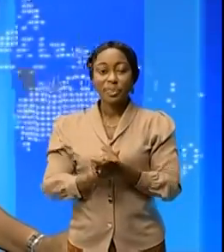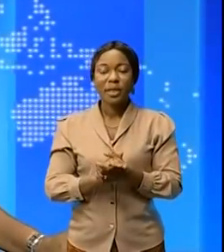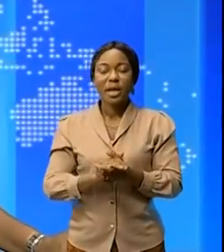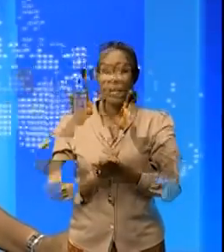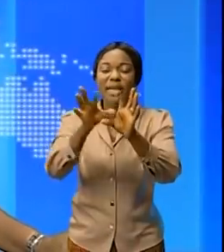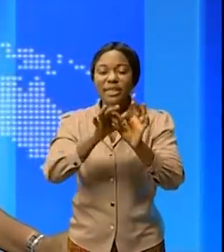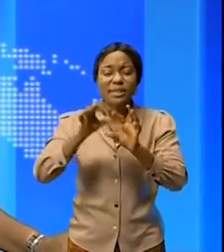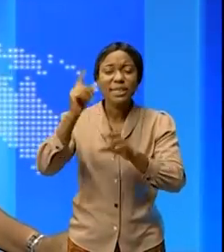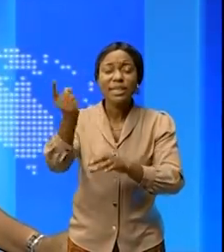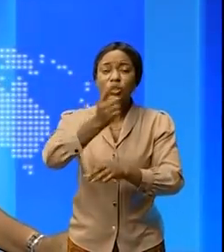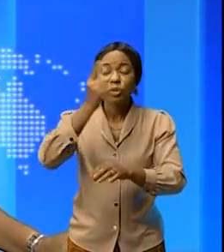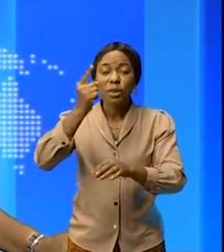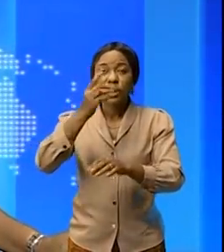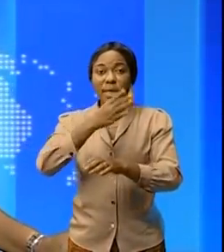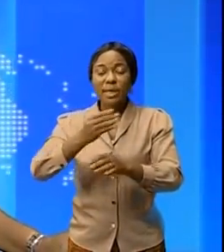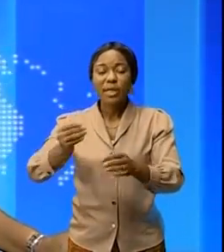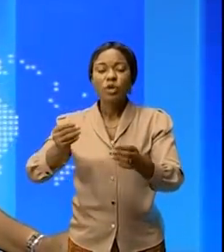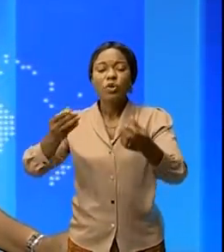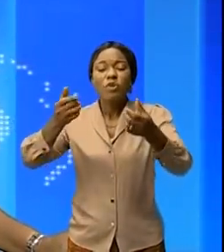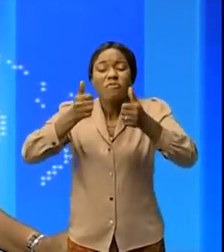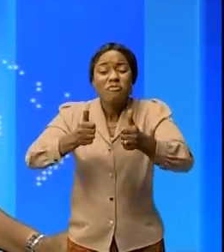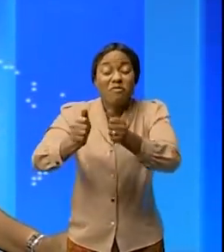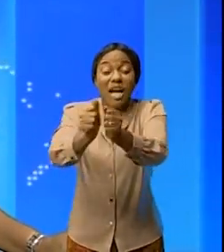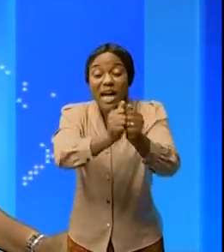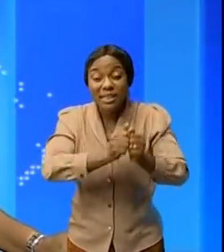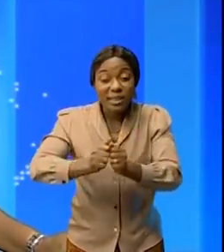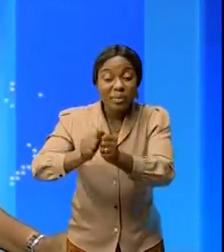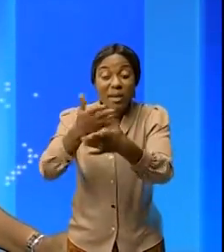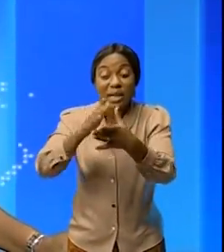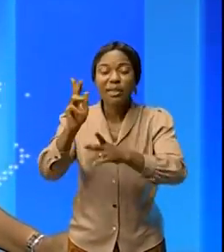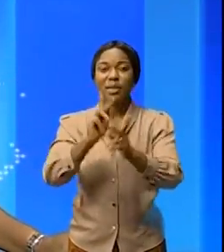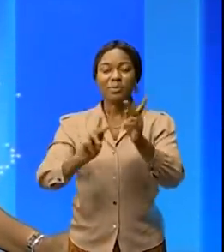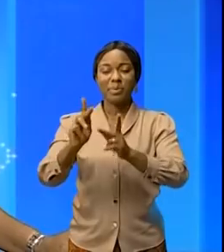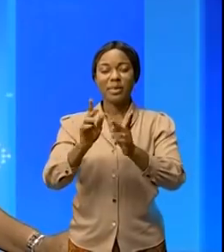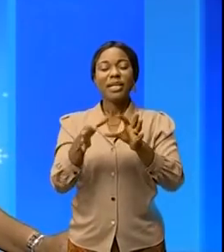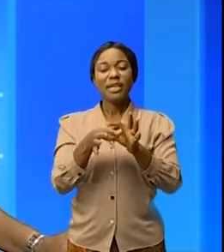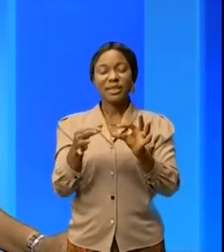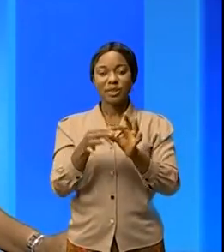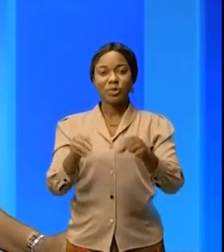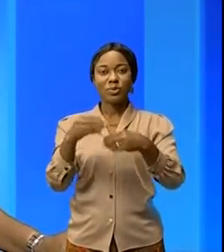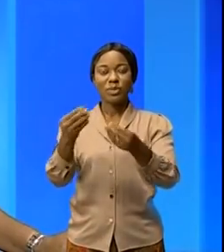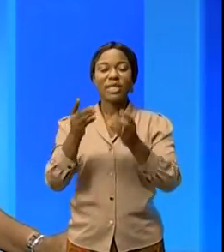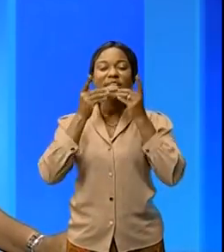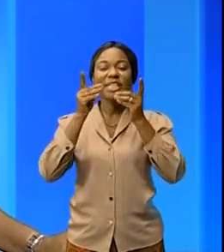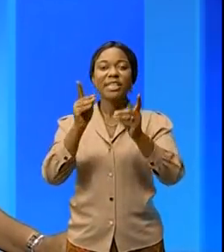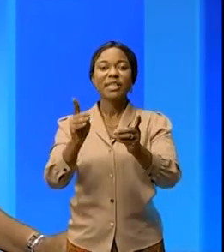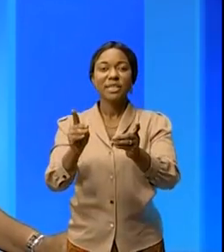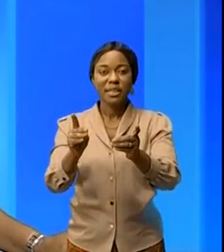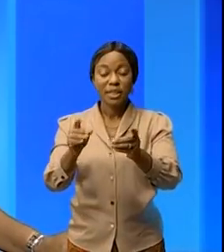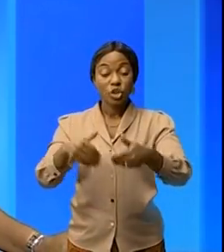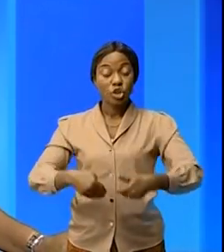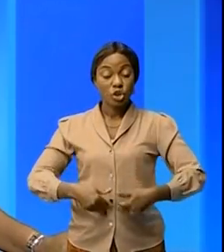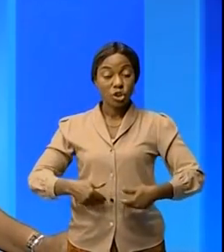nationale et à la cohabitation pacifique entre le peuple c'est du moins le sens qu'il faut donner à la déclaration de jeunes des